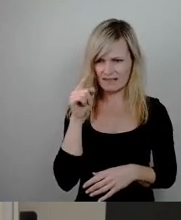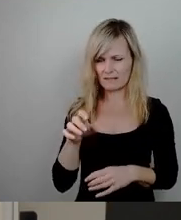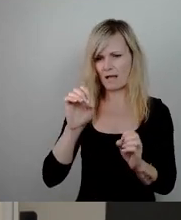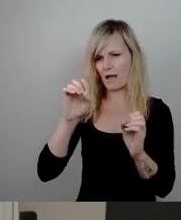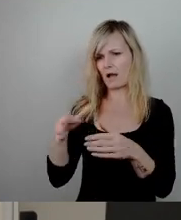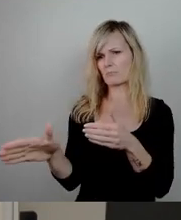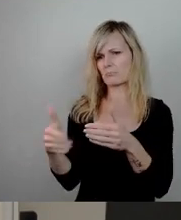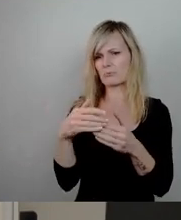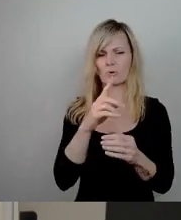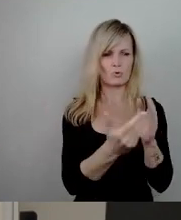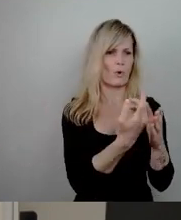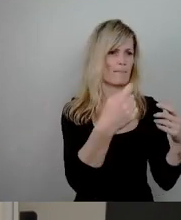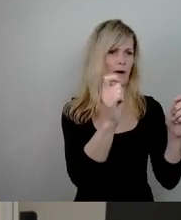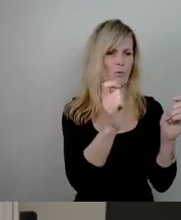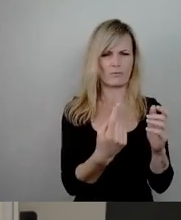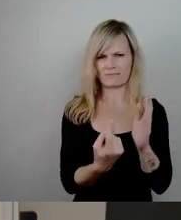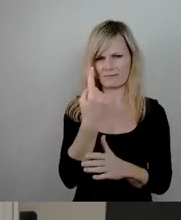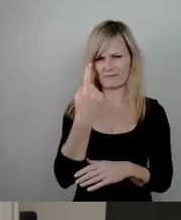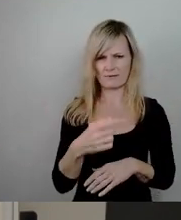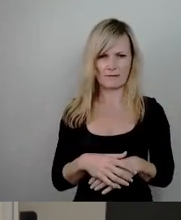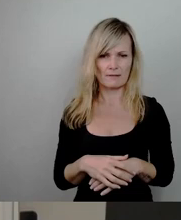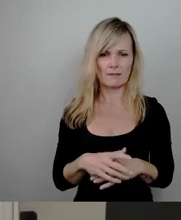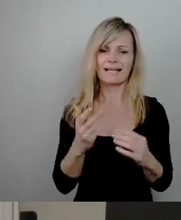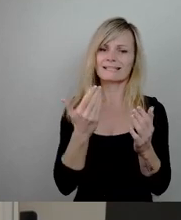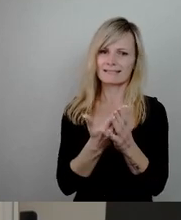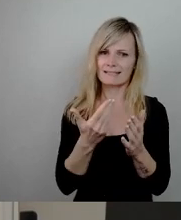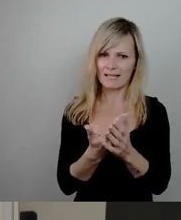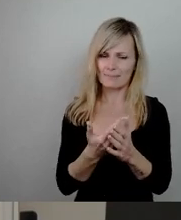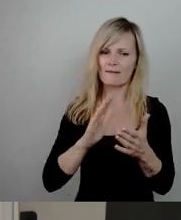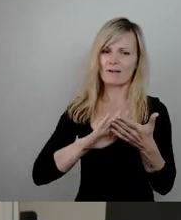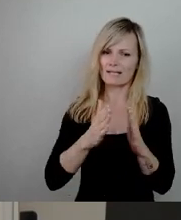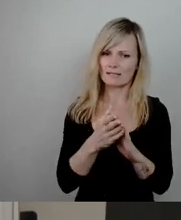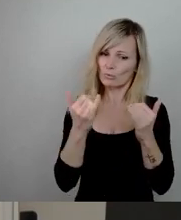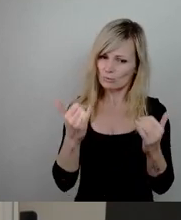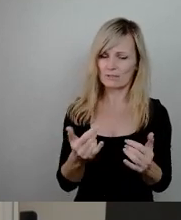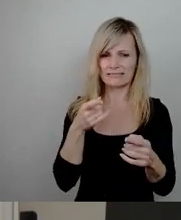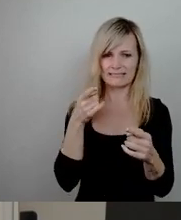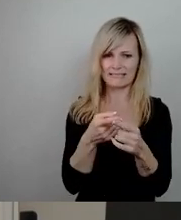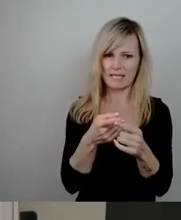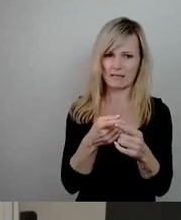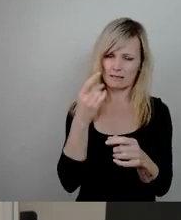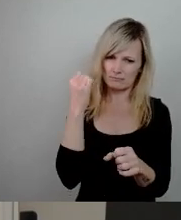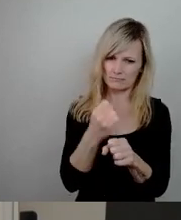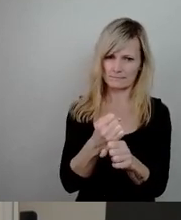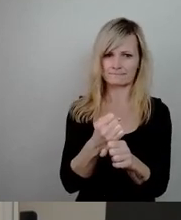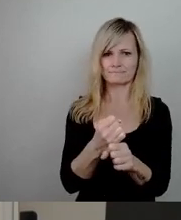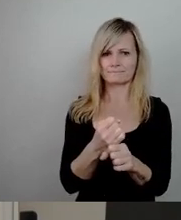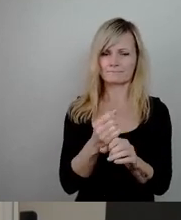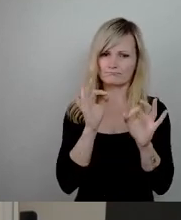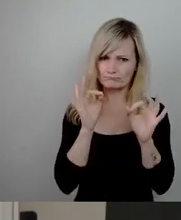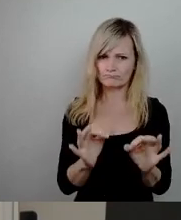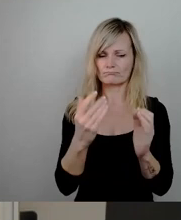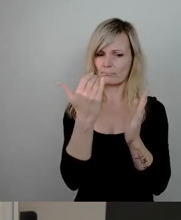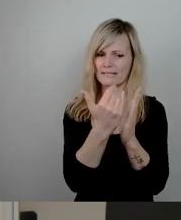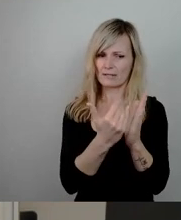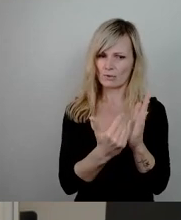zu setzen. Und insofern sollten jetzt die Verhandlungen zum Ziel gebracht werden mit zu ordentlichen Konditionen. Und wir